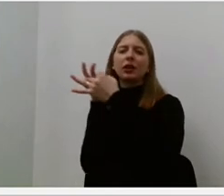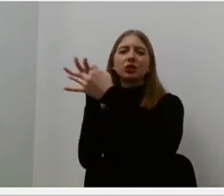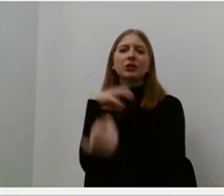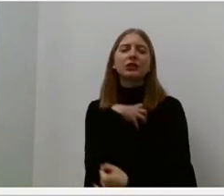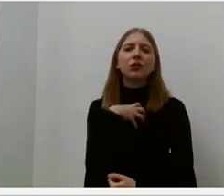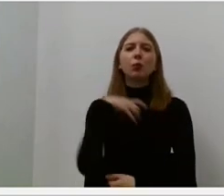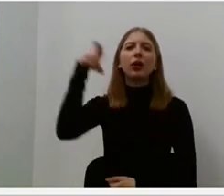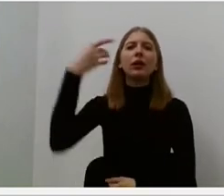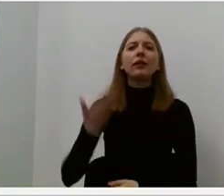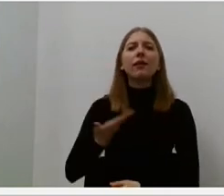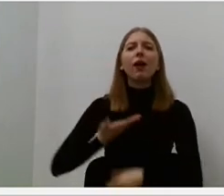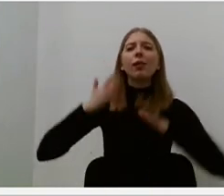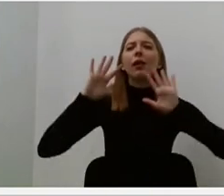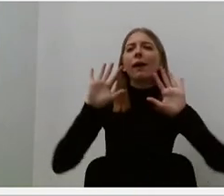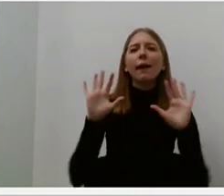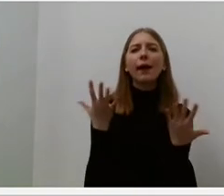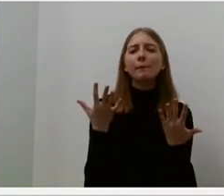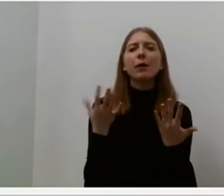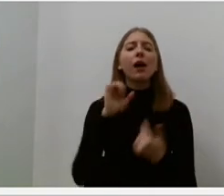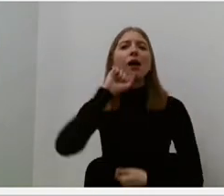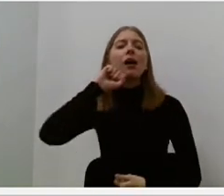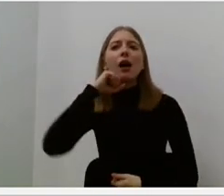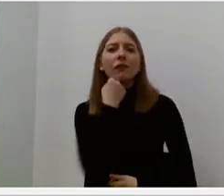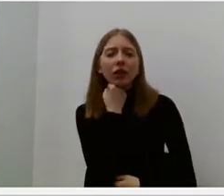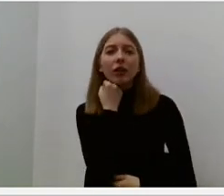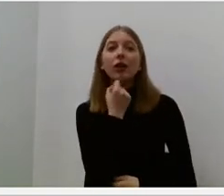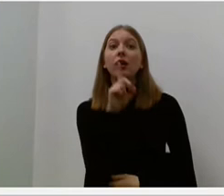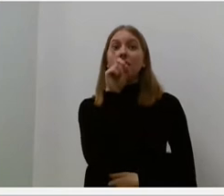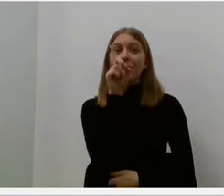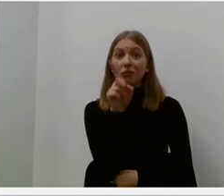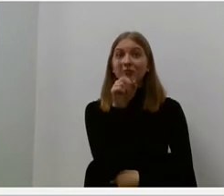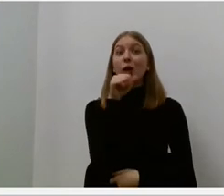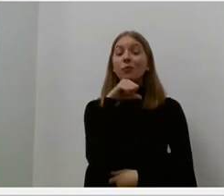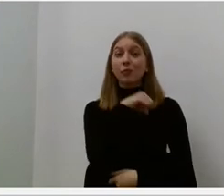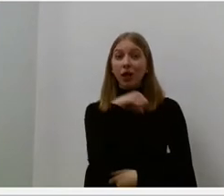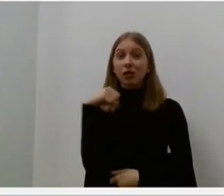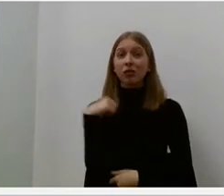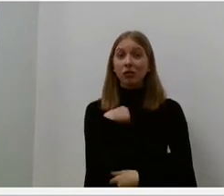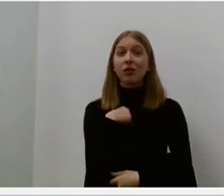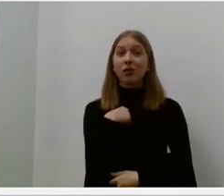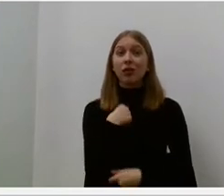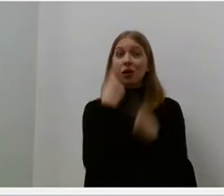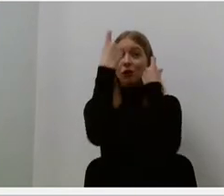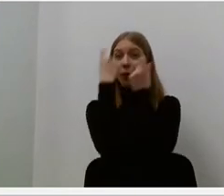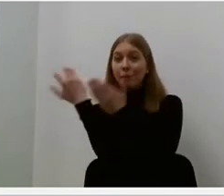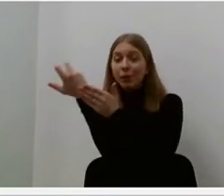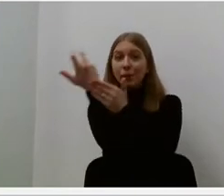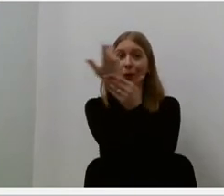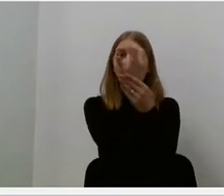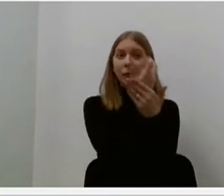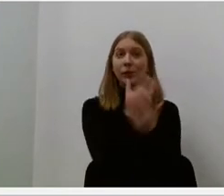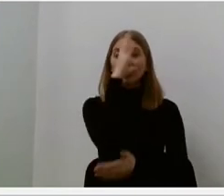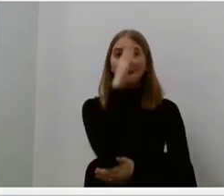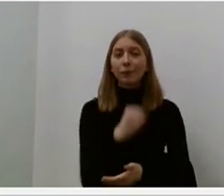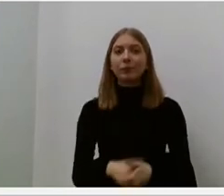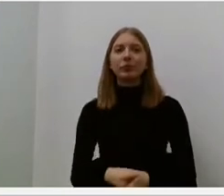gyvena, bet taip pat padėjo jai ir medžiagiškai. Štai kaip teigia Inge Lukšaitė.